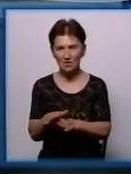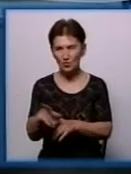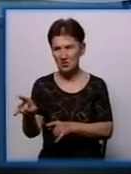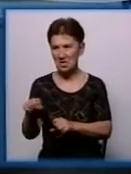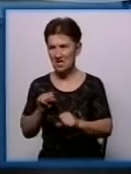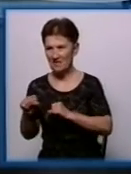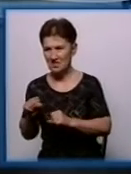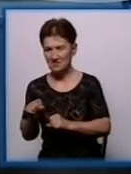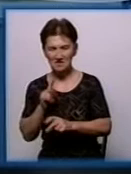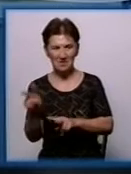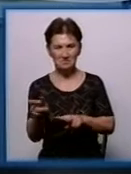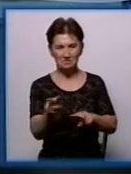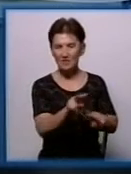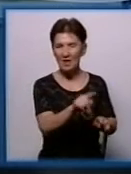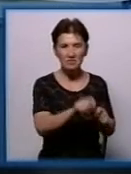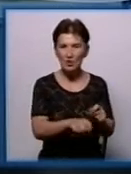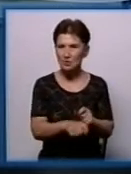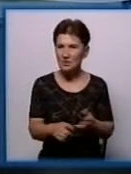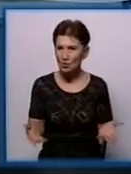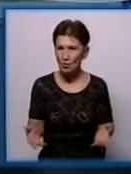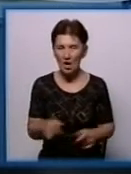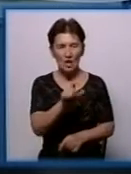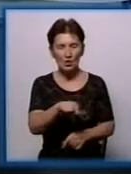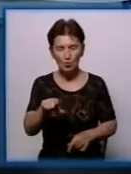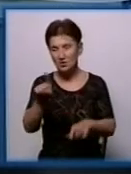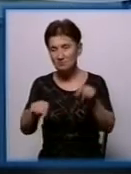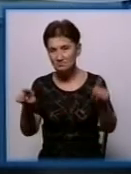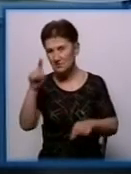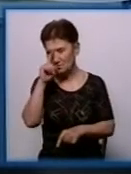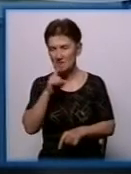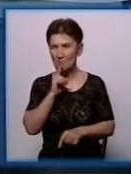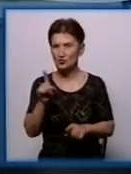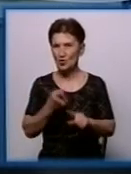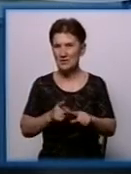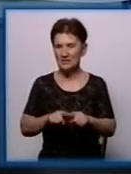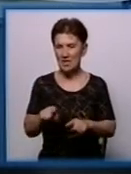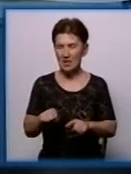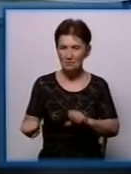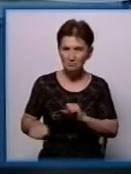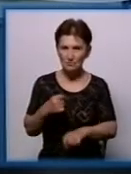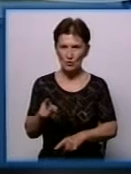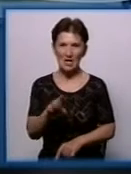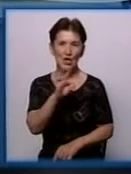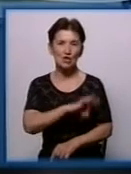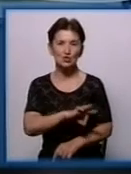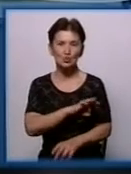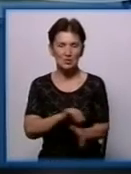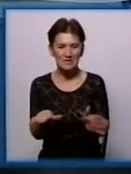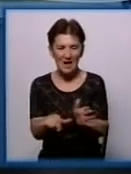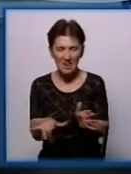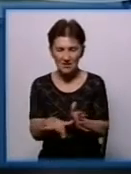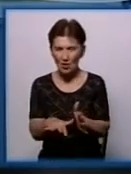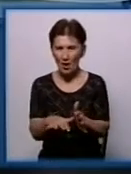контролює, люди не розуміють навіть деякі, що це порушення. Вони користуються приладами, вони користуються такими